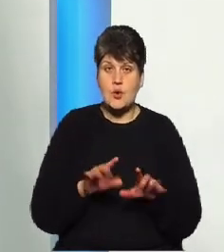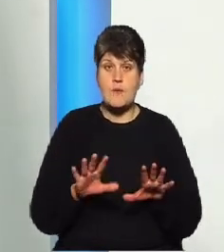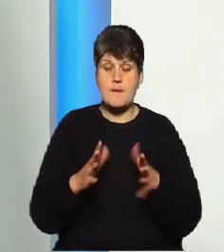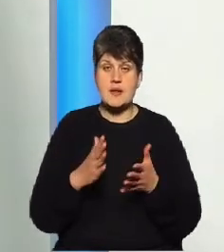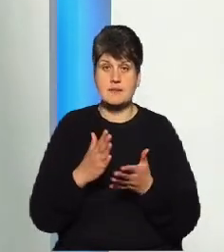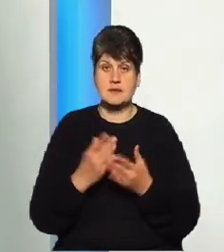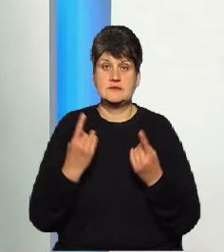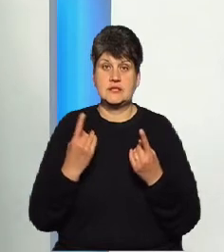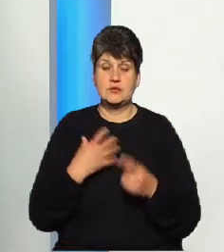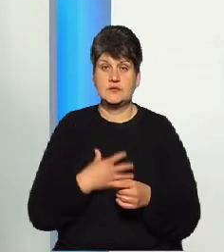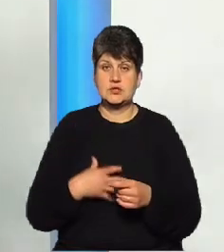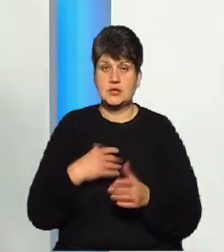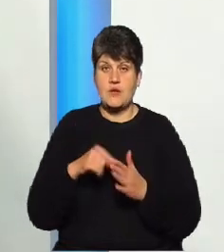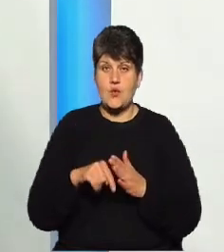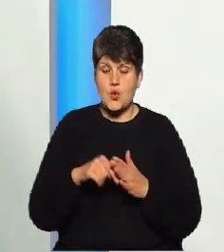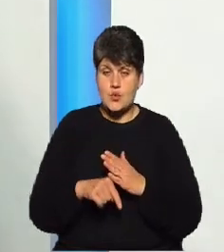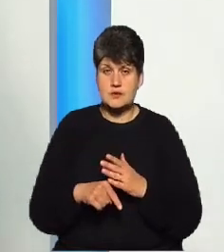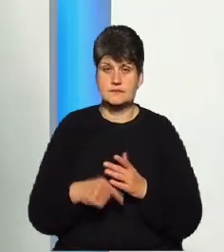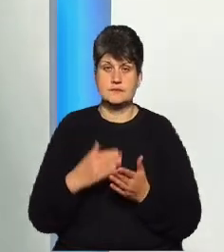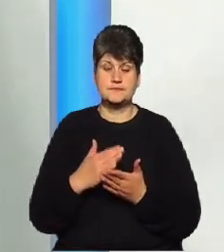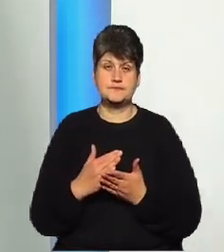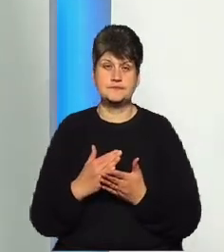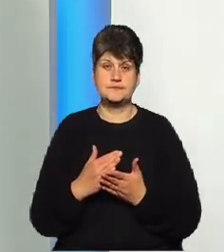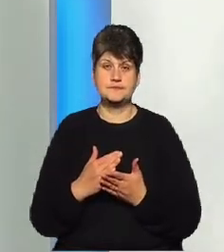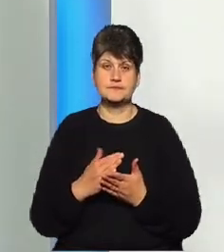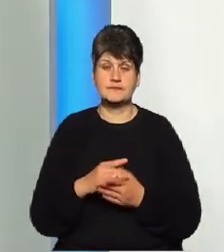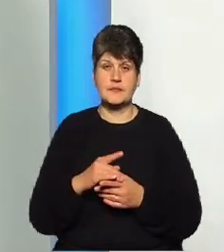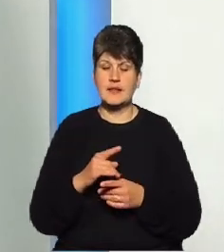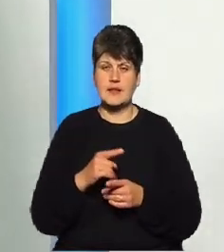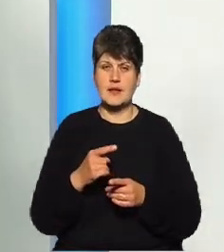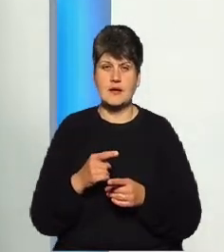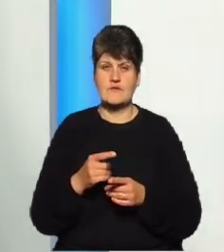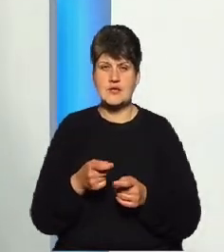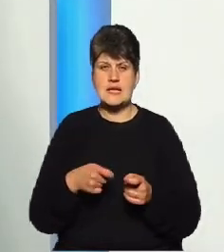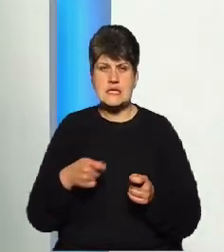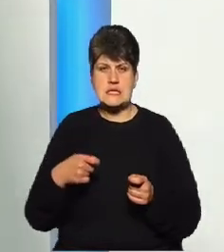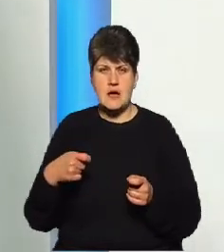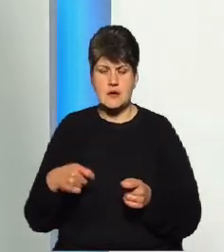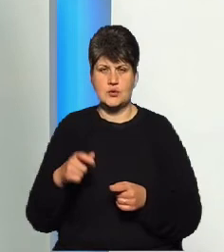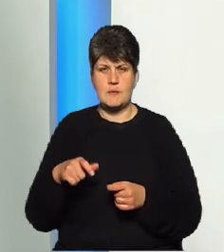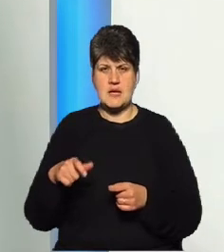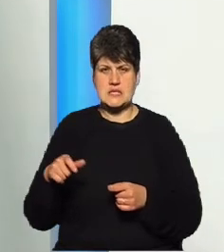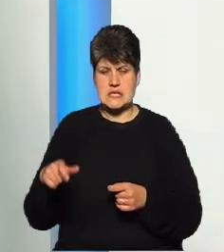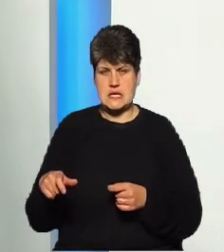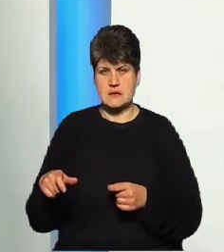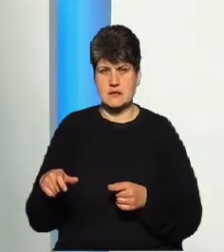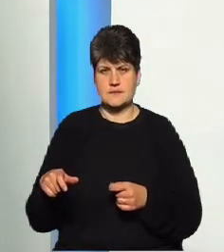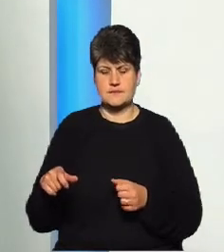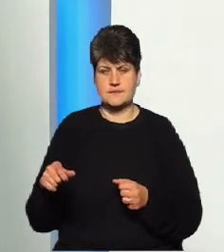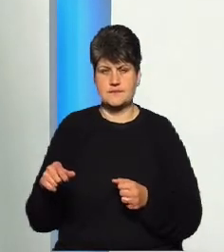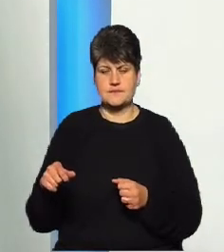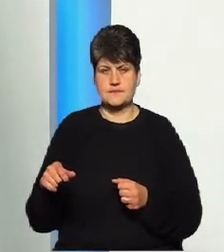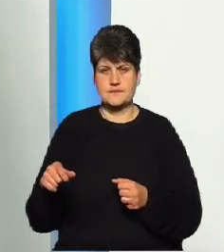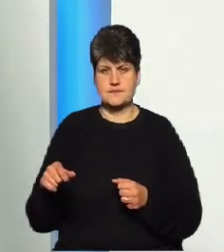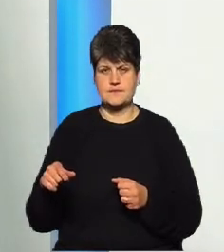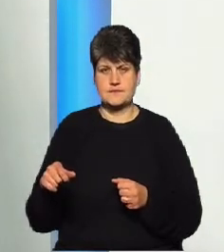і грають якраз недобру роль. Вони якраз тягнуть пацієнта в інший бік.